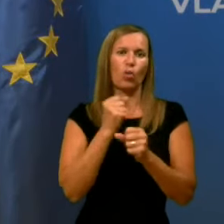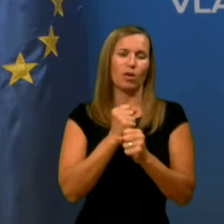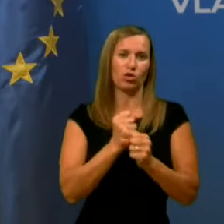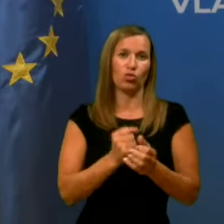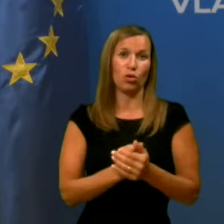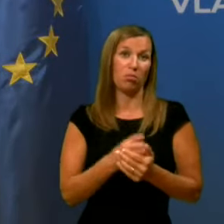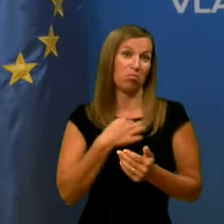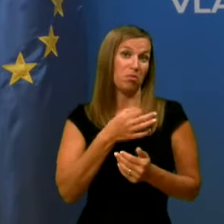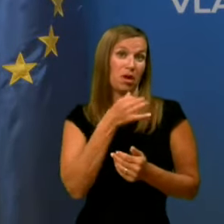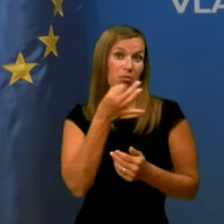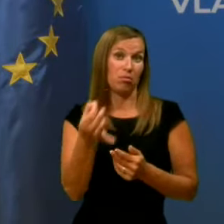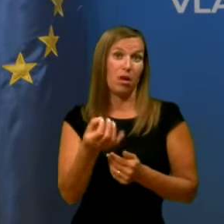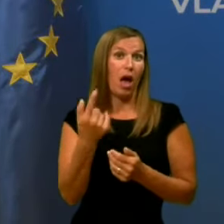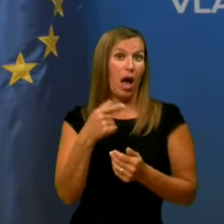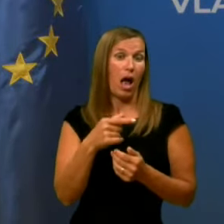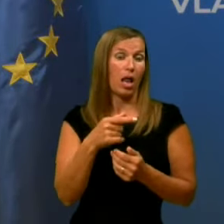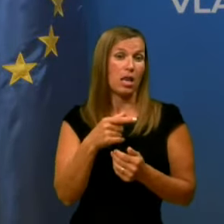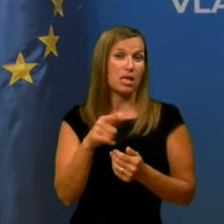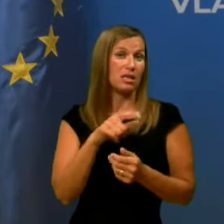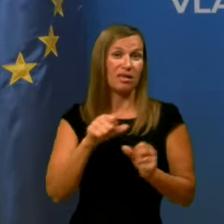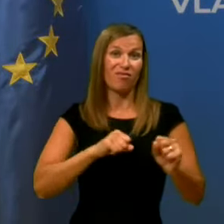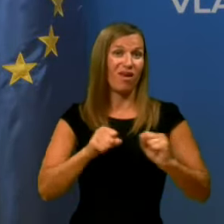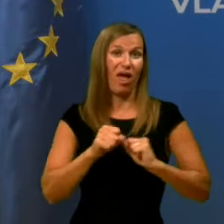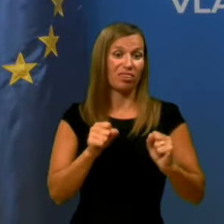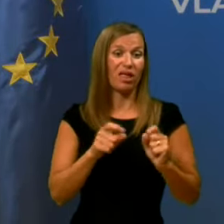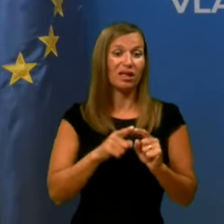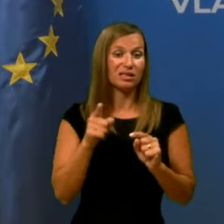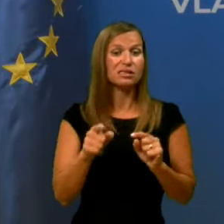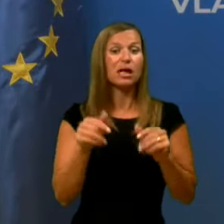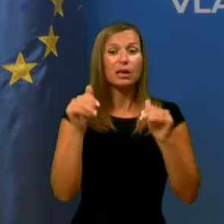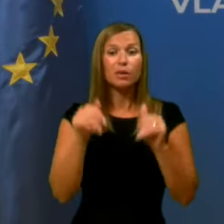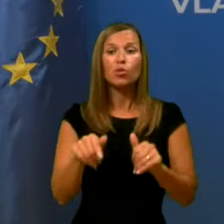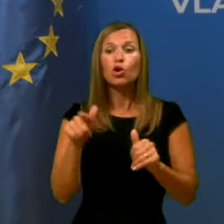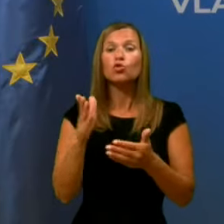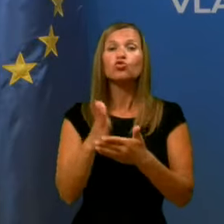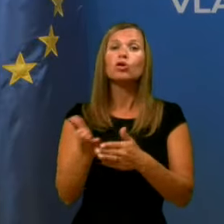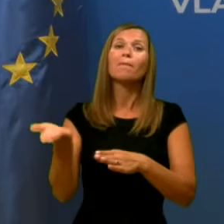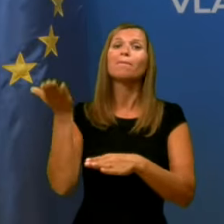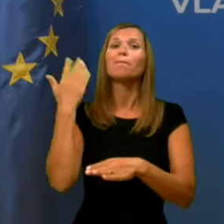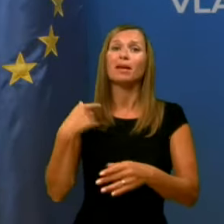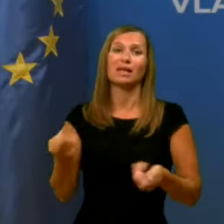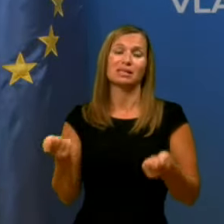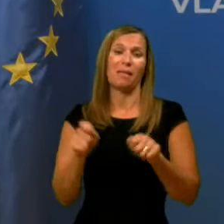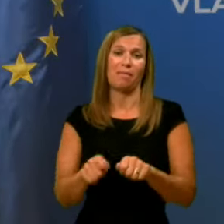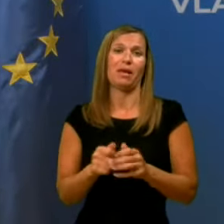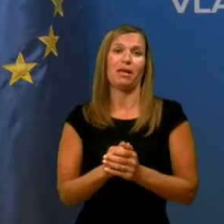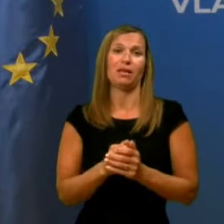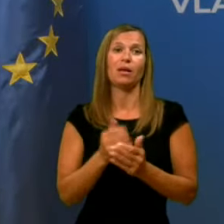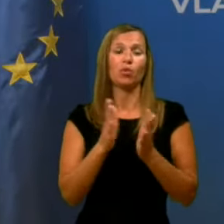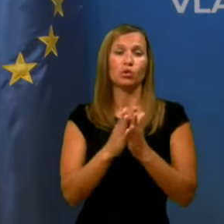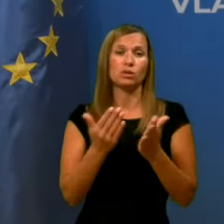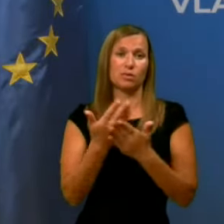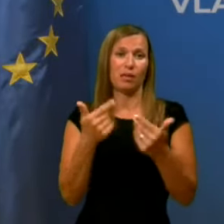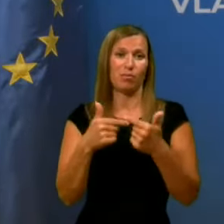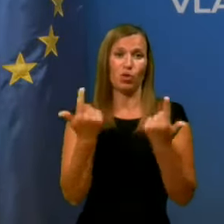tista, ki bi še videli nikdo, ampak šne ustrezan, morala to že prej zapreti? Prosim za te dva hvala.